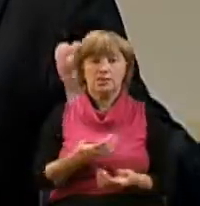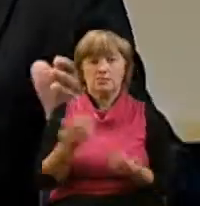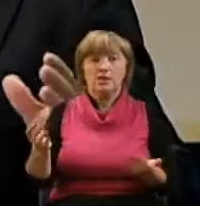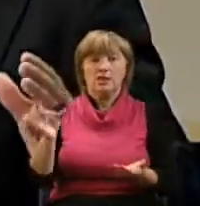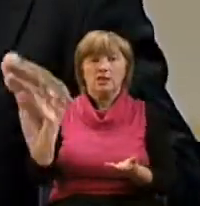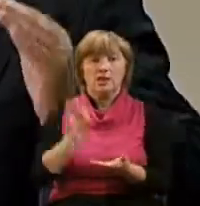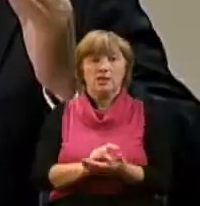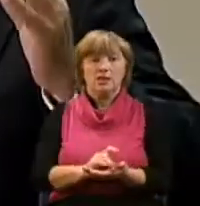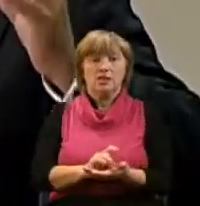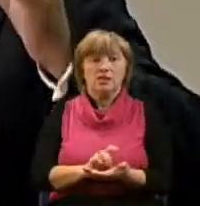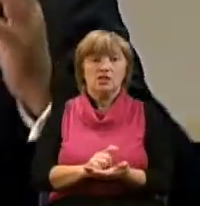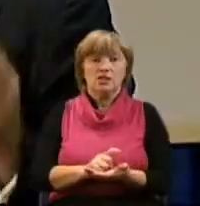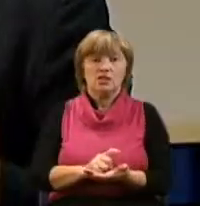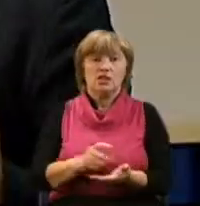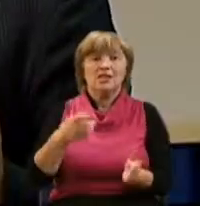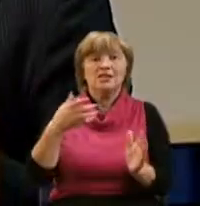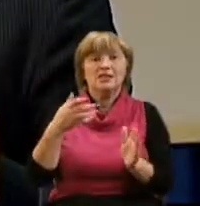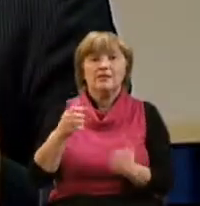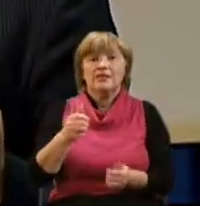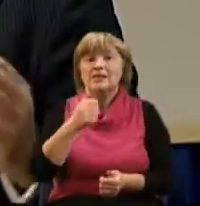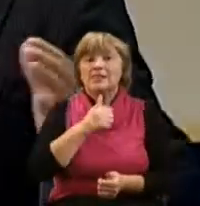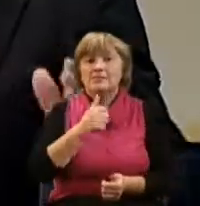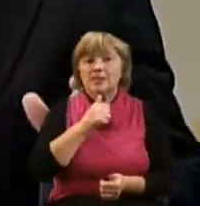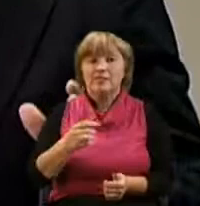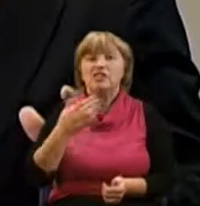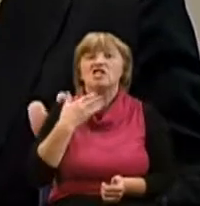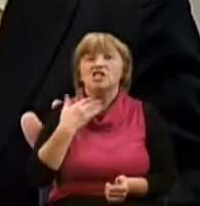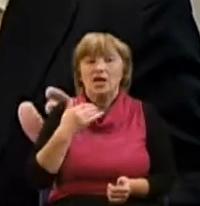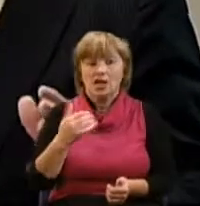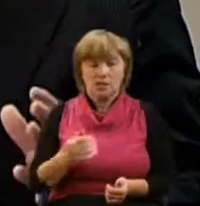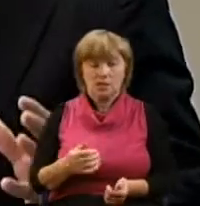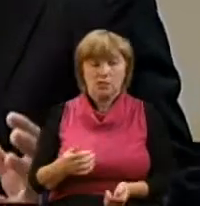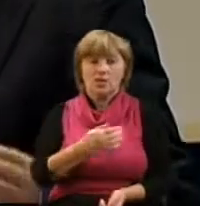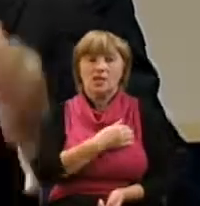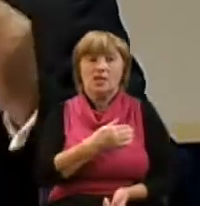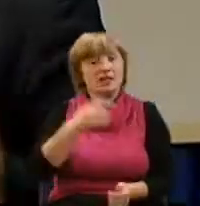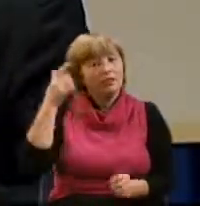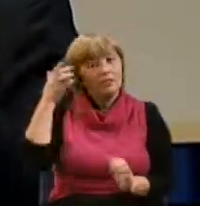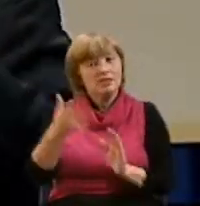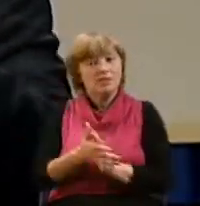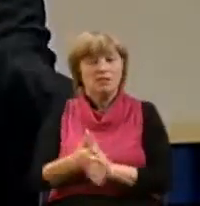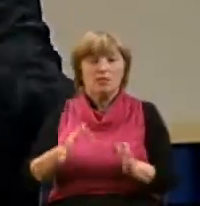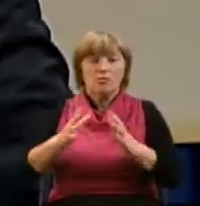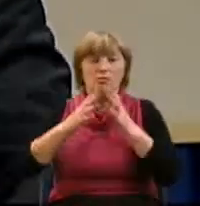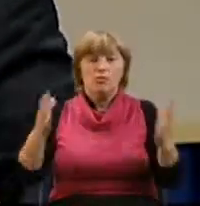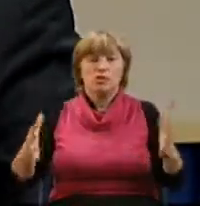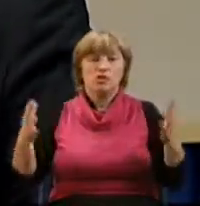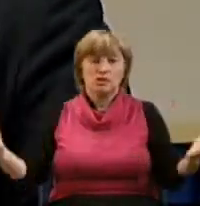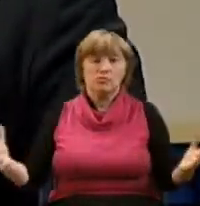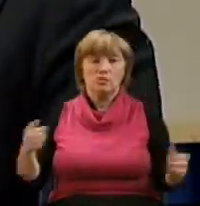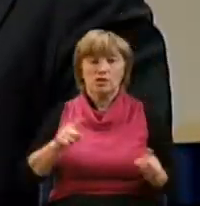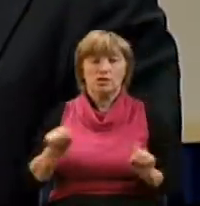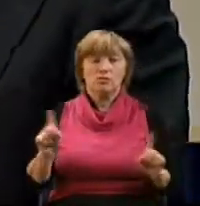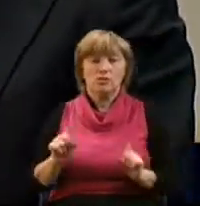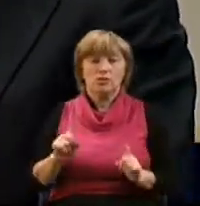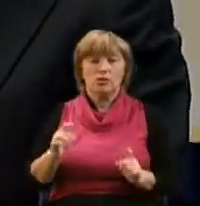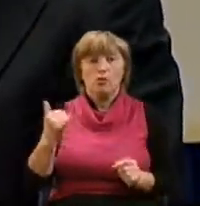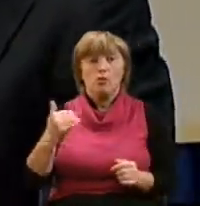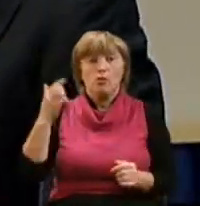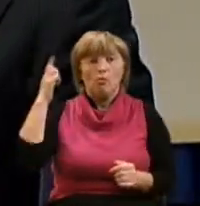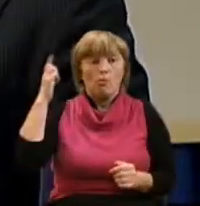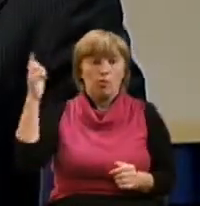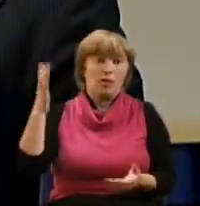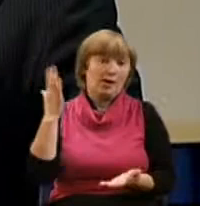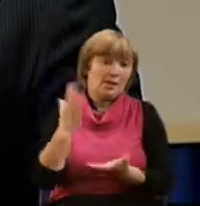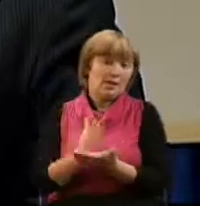стремление к познанию истины, желанию познавать все больше и больше из того, что у Бога